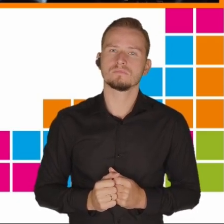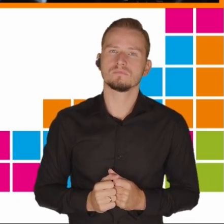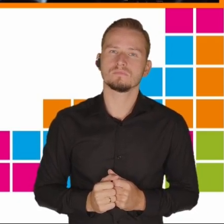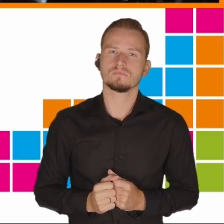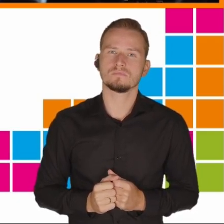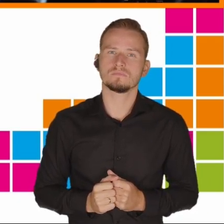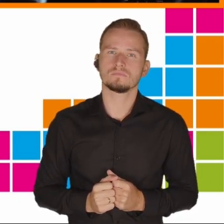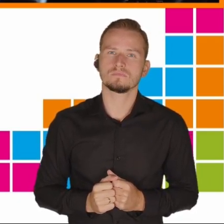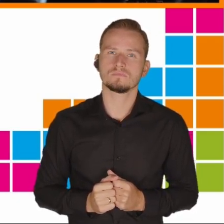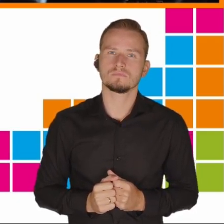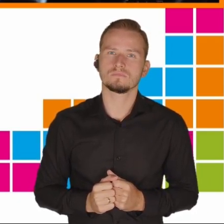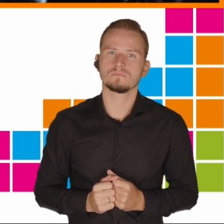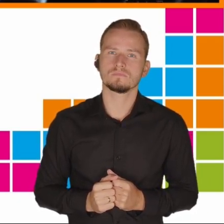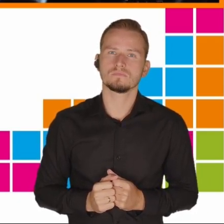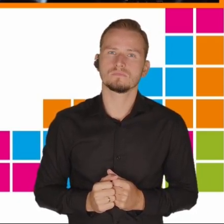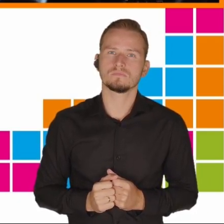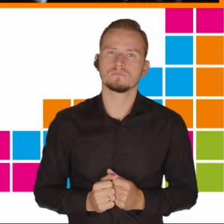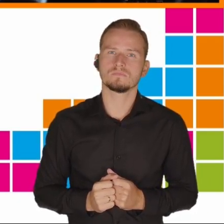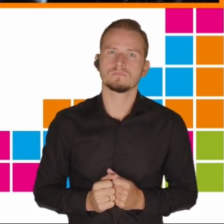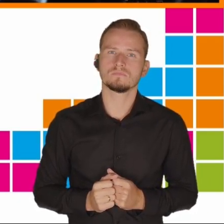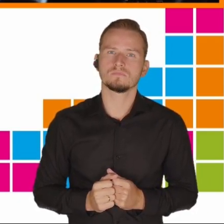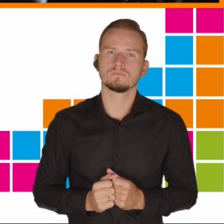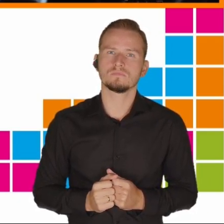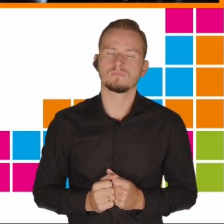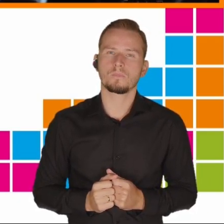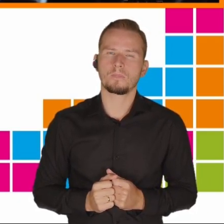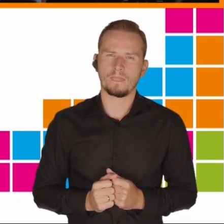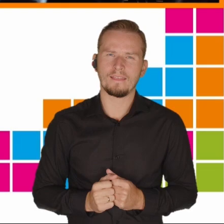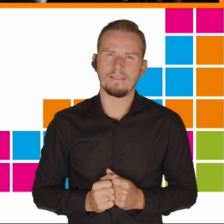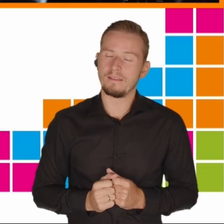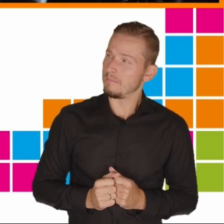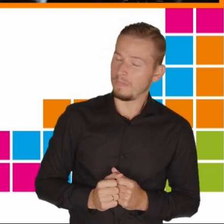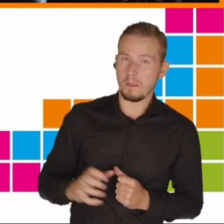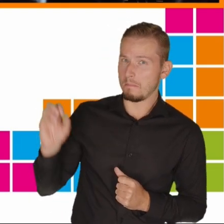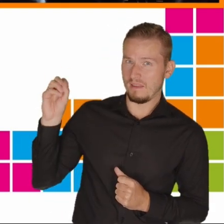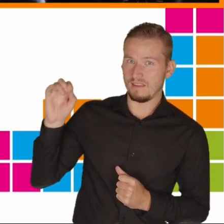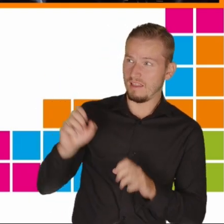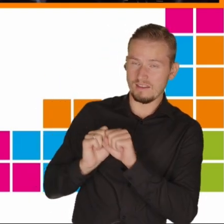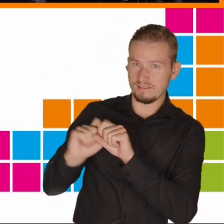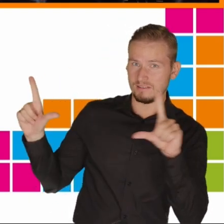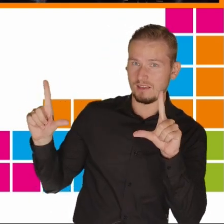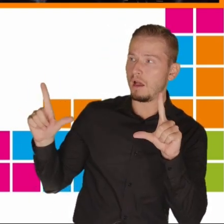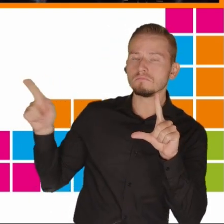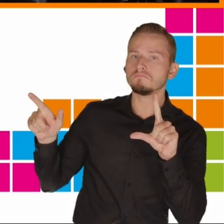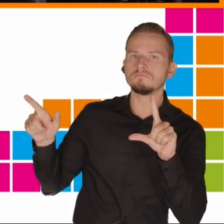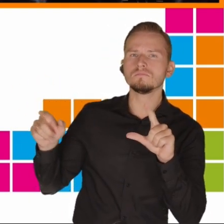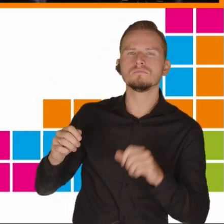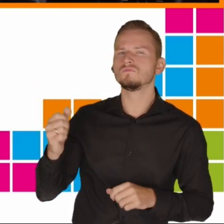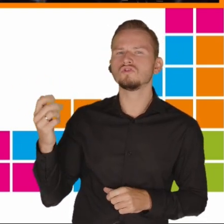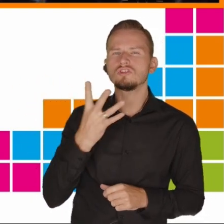Moja prezentacja będzie miała strukturę podzieloną na cztery główne części.